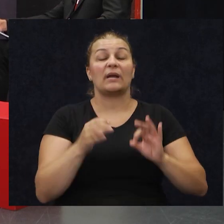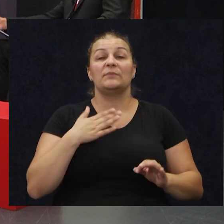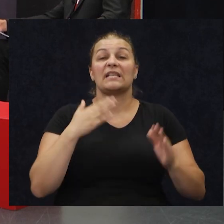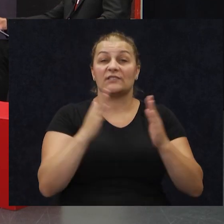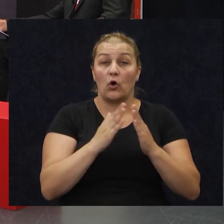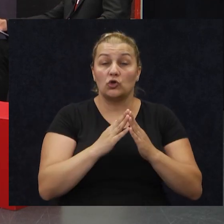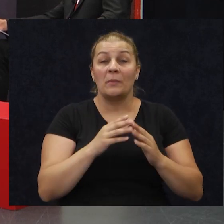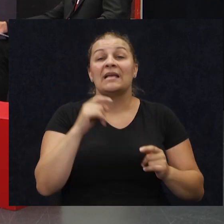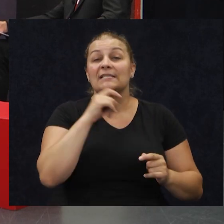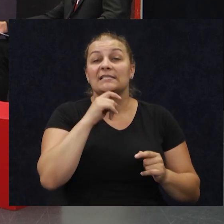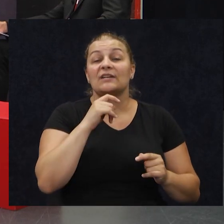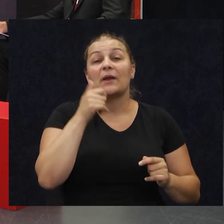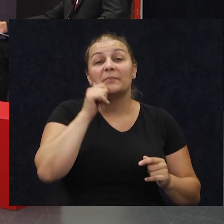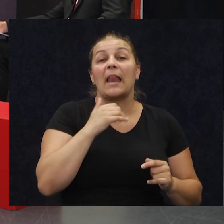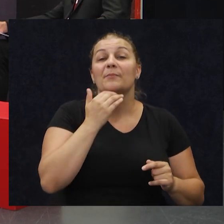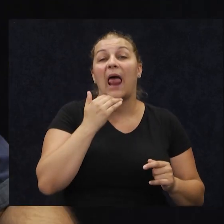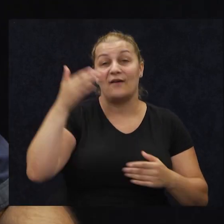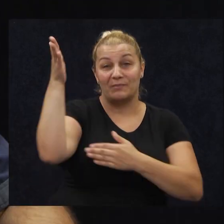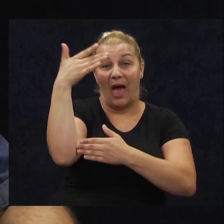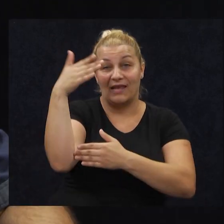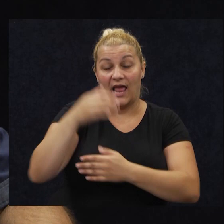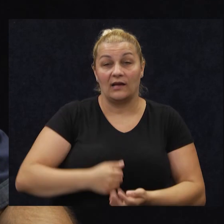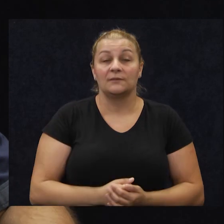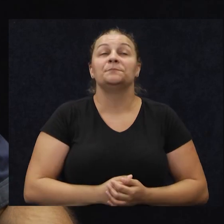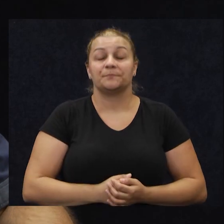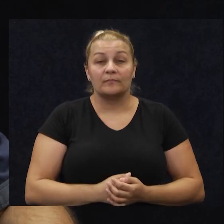za crven, bijeli, plavi barjak. Upravo tako.